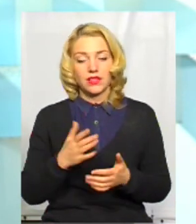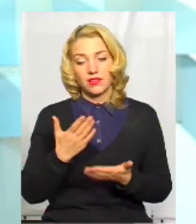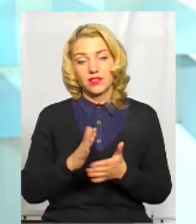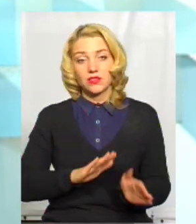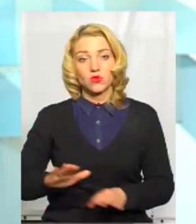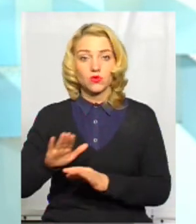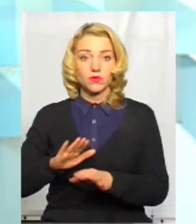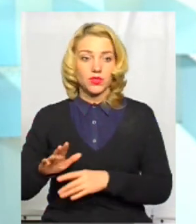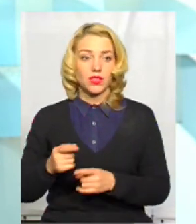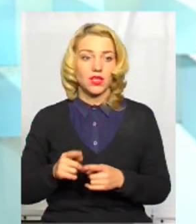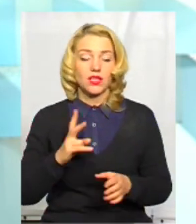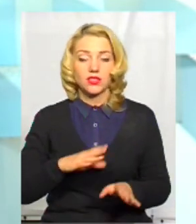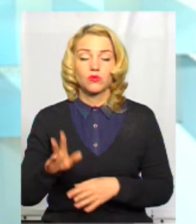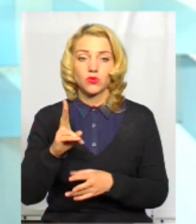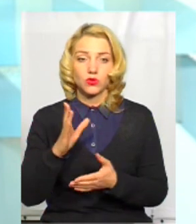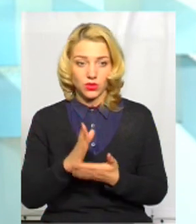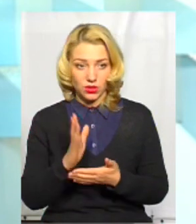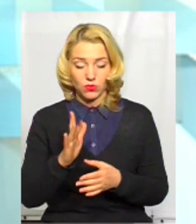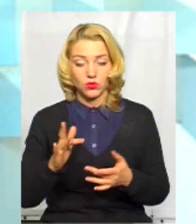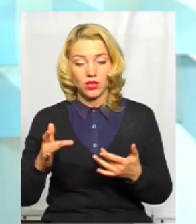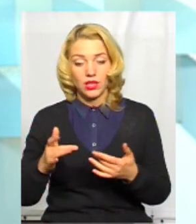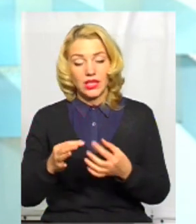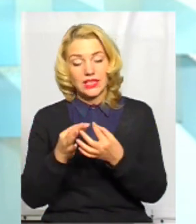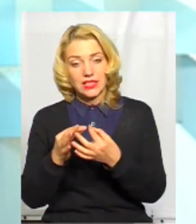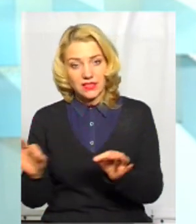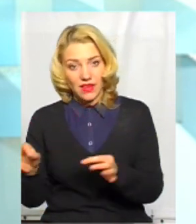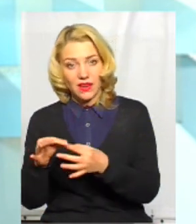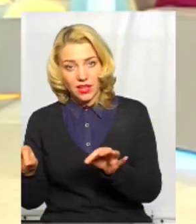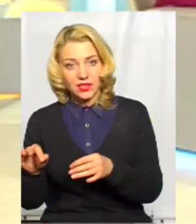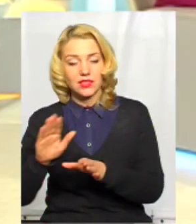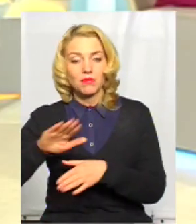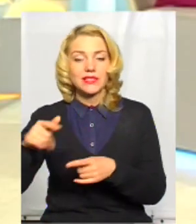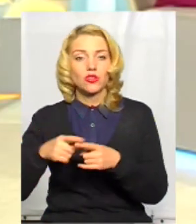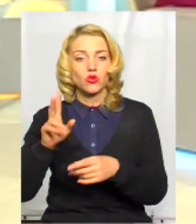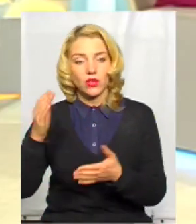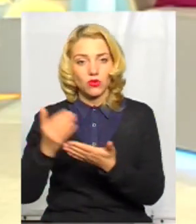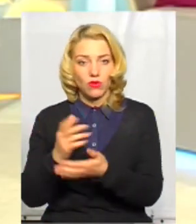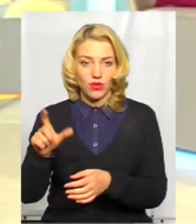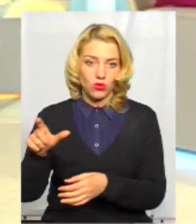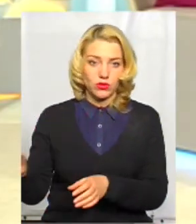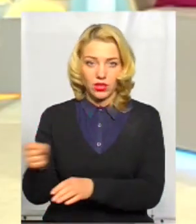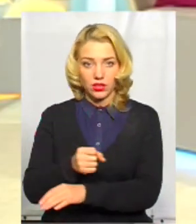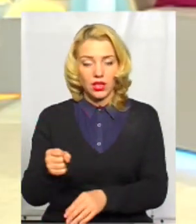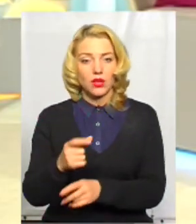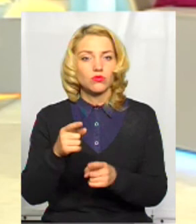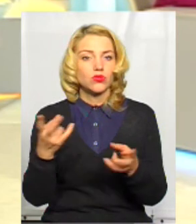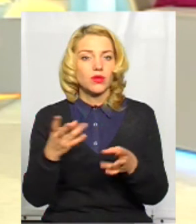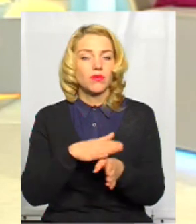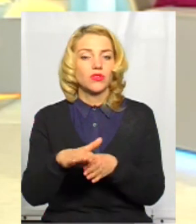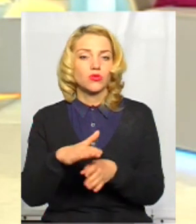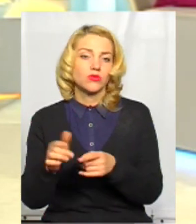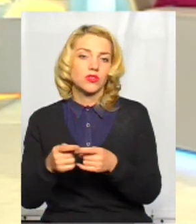заступники, які є, вони будуть звільнятися по мірі того, як будуть призначатися нові заступники. Тому що треба з кимось працювати, треба виконувати ті